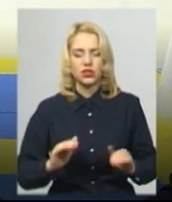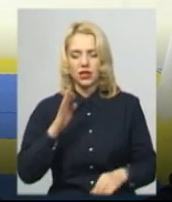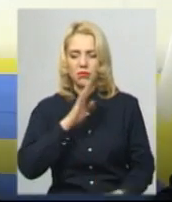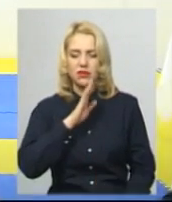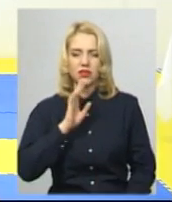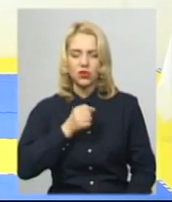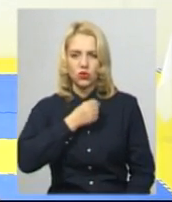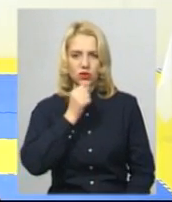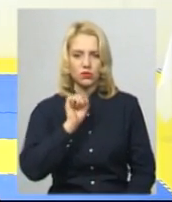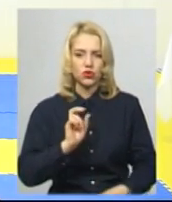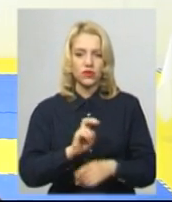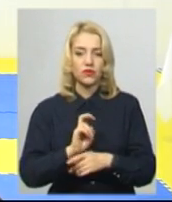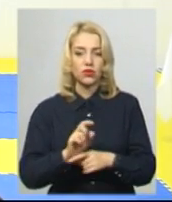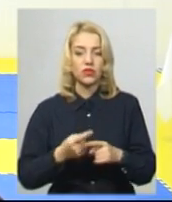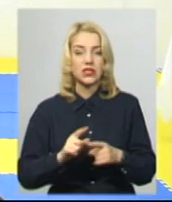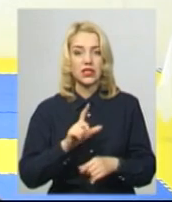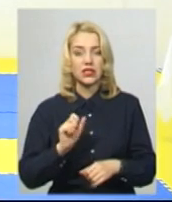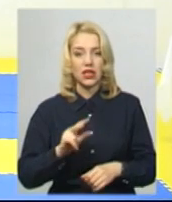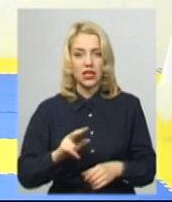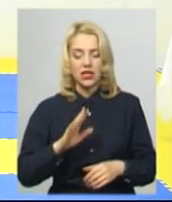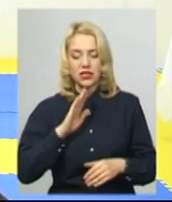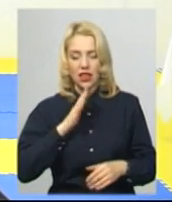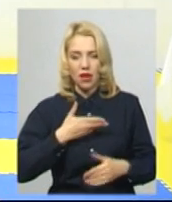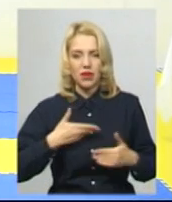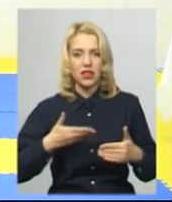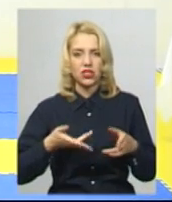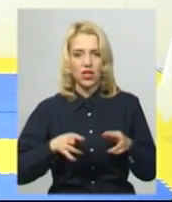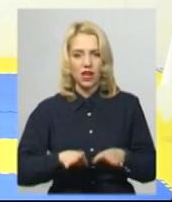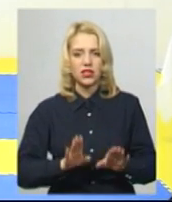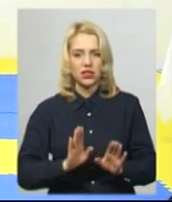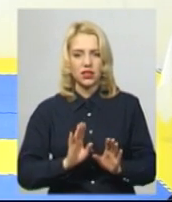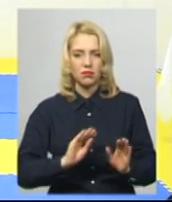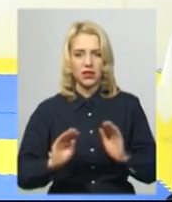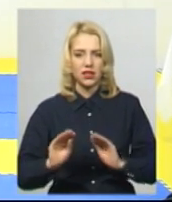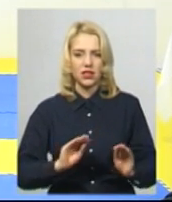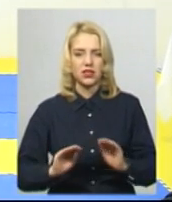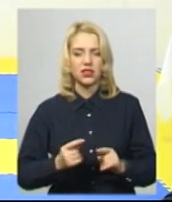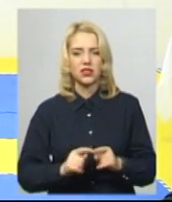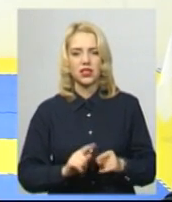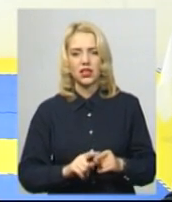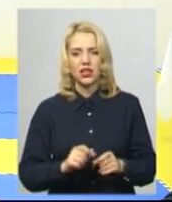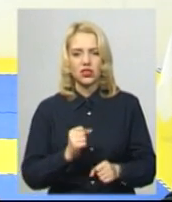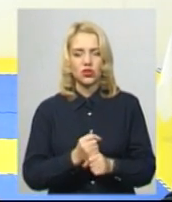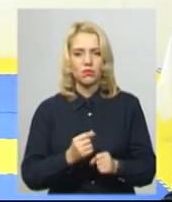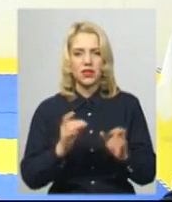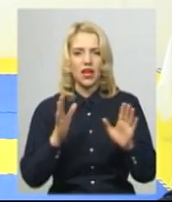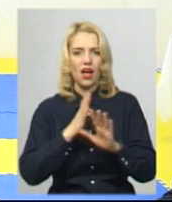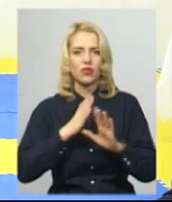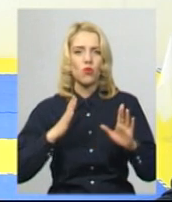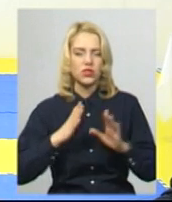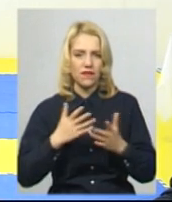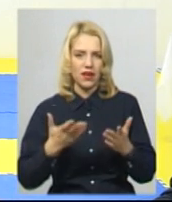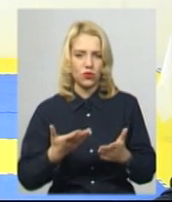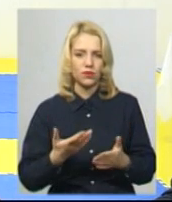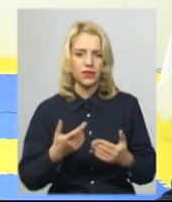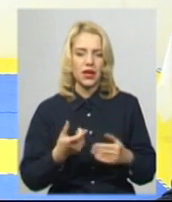дорослі можуть відвідувати цей зал. За нами залишається тільки прикрасити його, зробити атмосферу більш такого